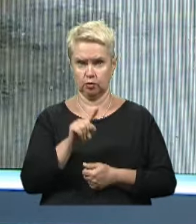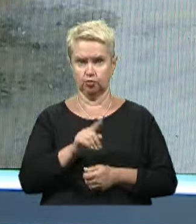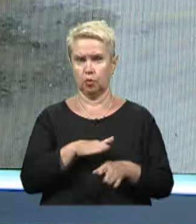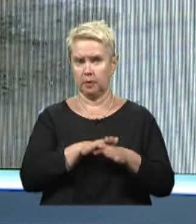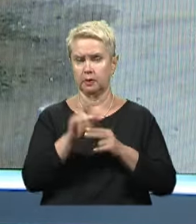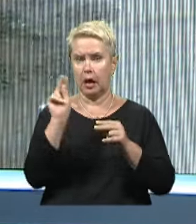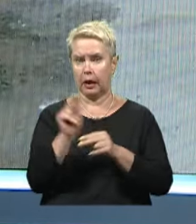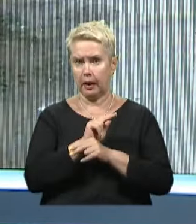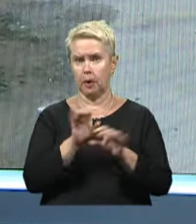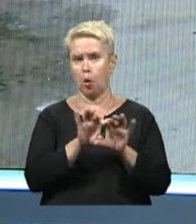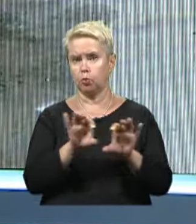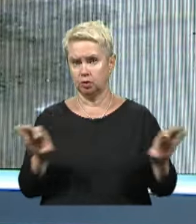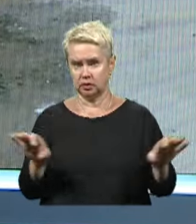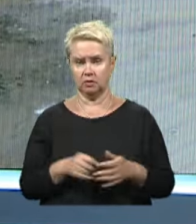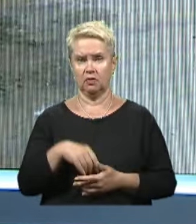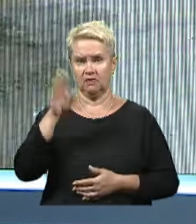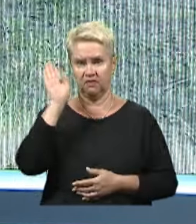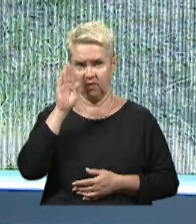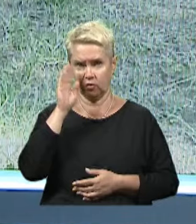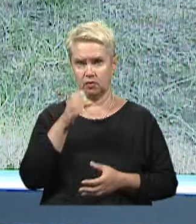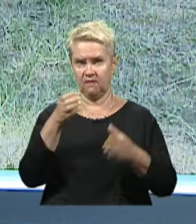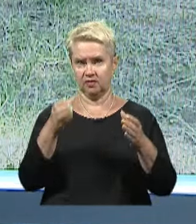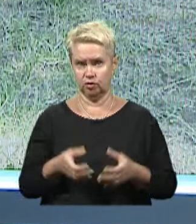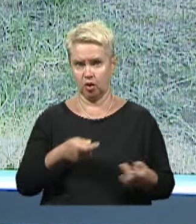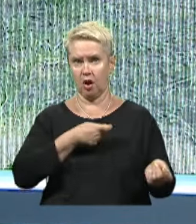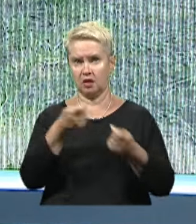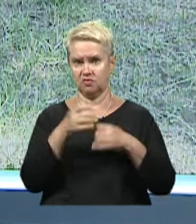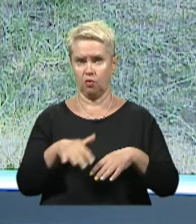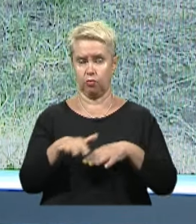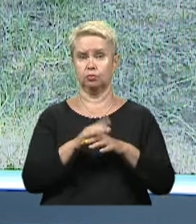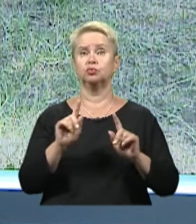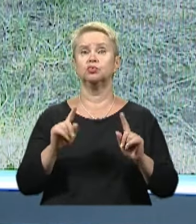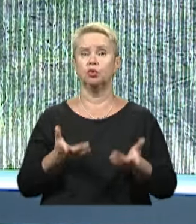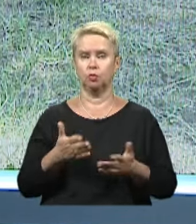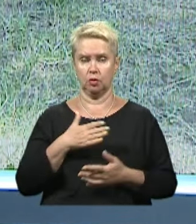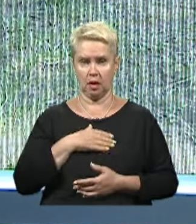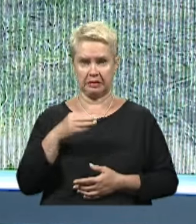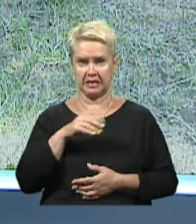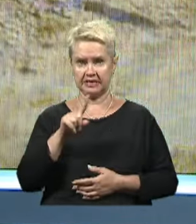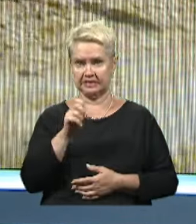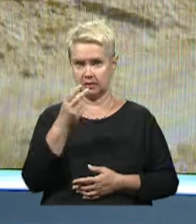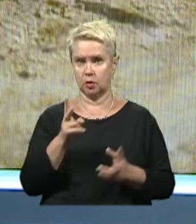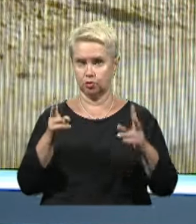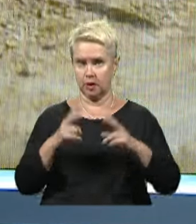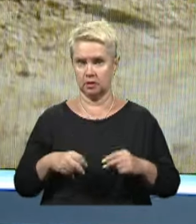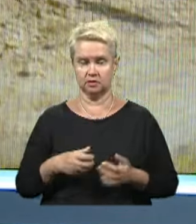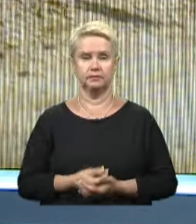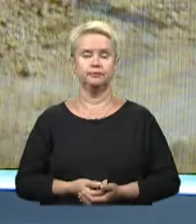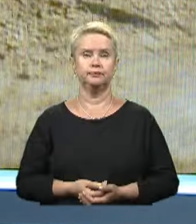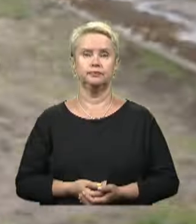капітально ремонтувати комунікації, воду в діжках розвозять по дворах. Чому? Наша Тетяна Заяць розбиралася.